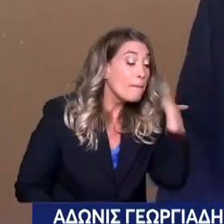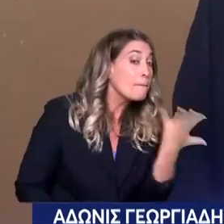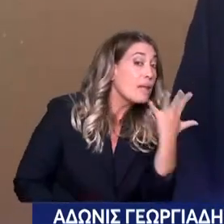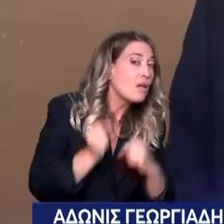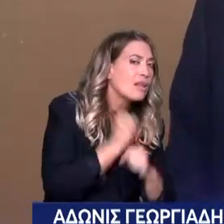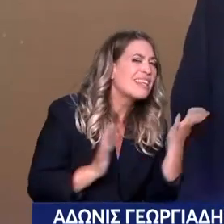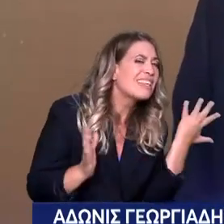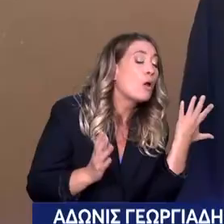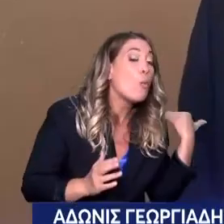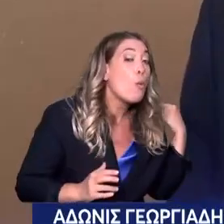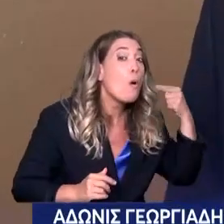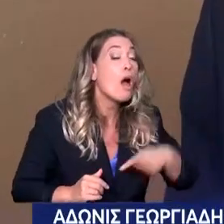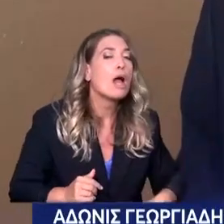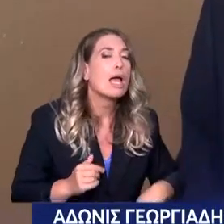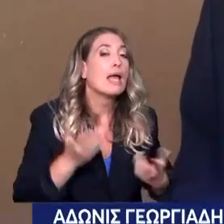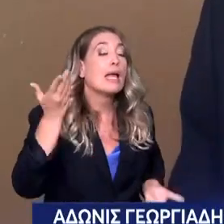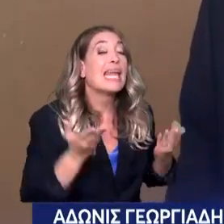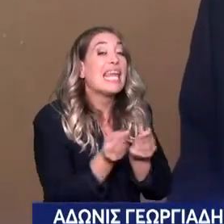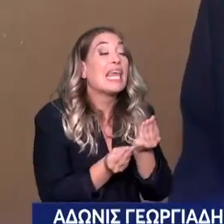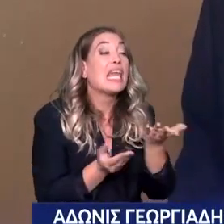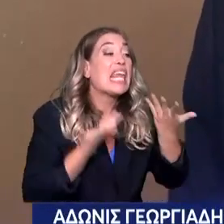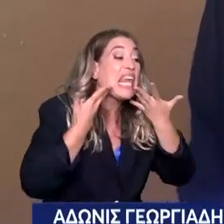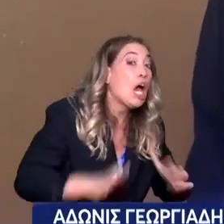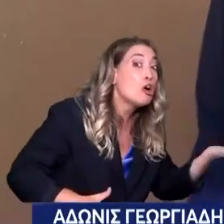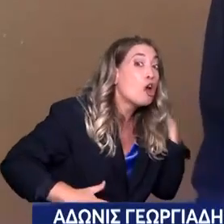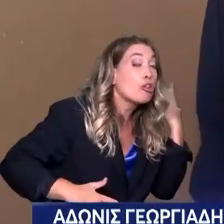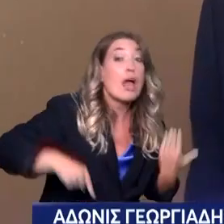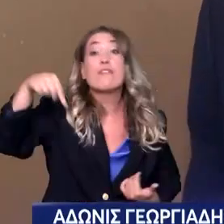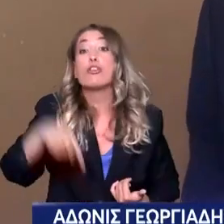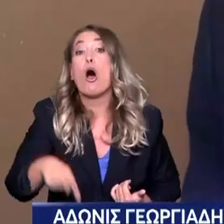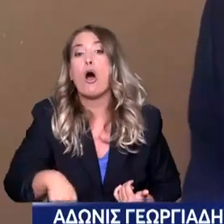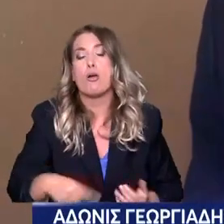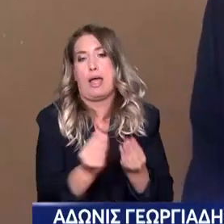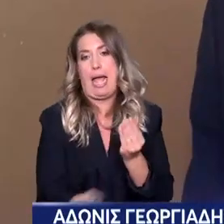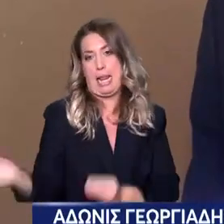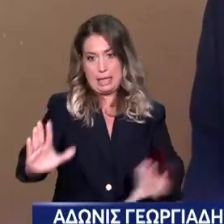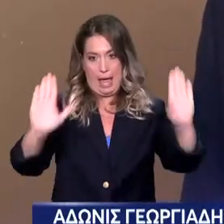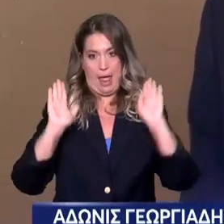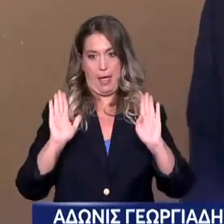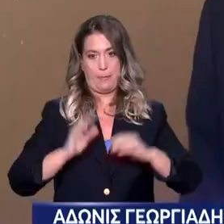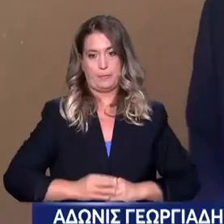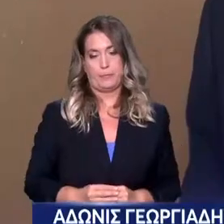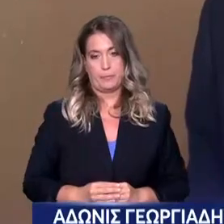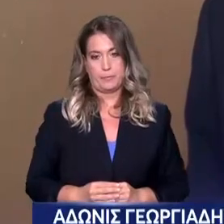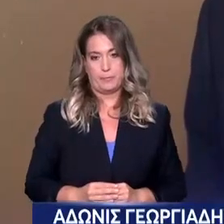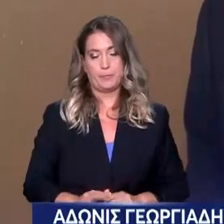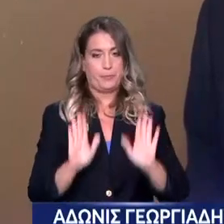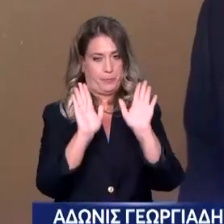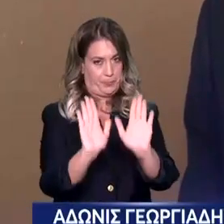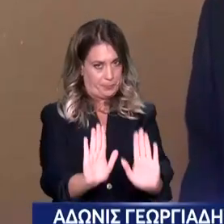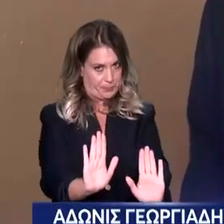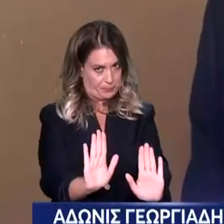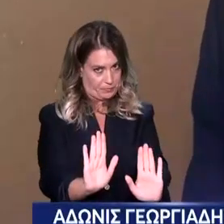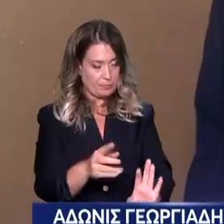πολύ χειρότερα από ό σήμερα. Ένα λεπτό. Αυτή είναι η σωστή συζήτηση. Ένα λεπτό. Ως πριστώ. Όπα, όπα, εδώ θέλω λόγο. Τα